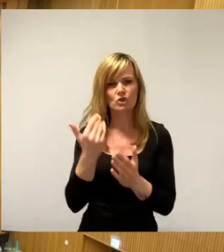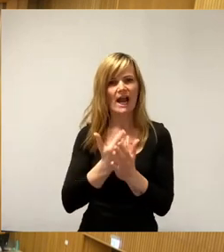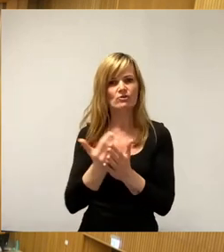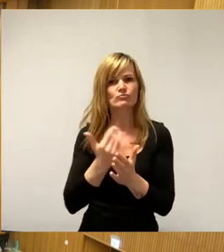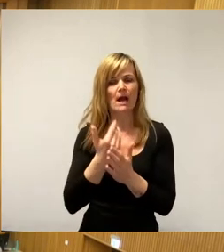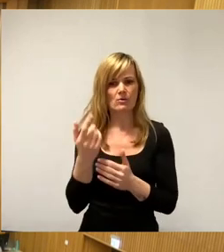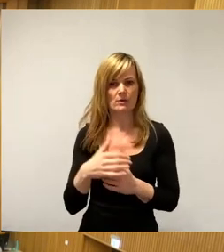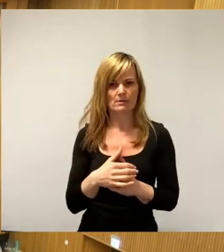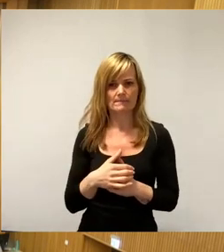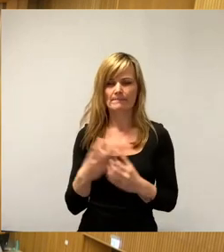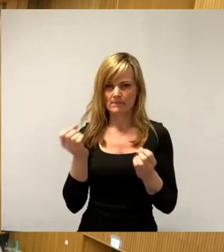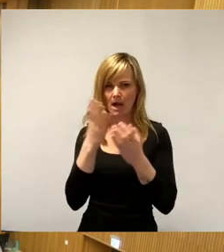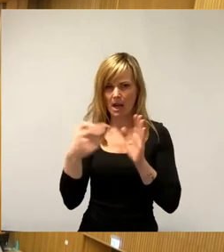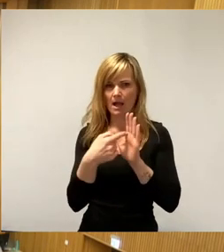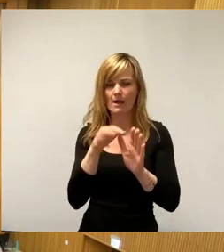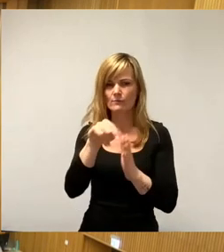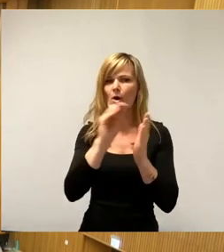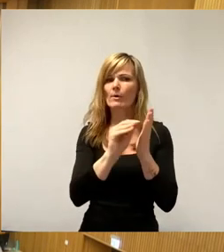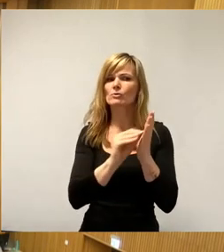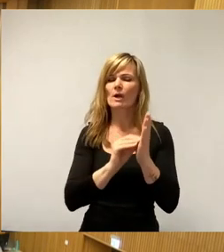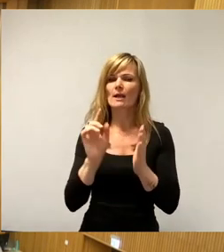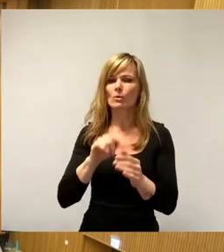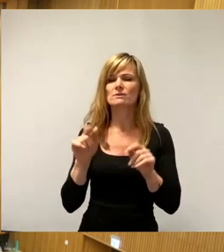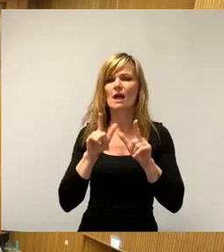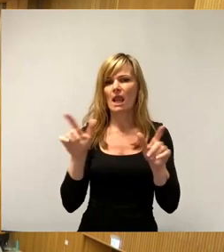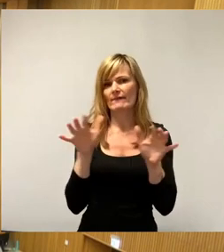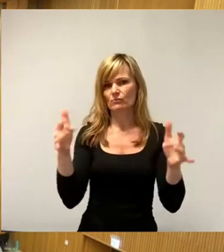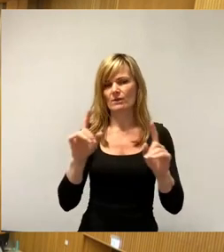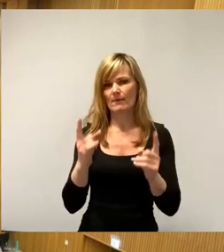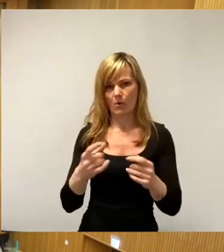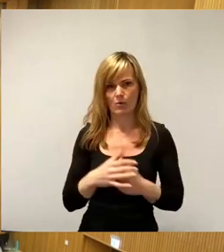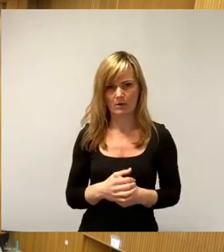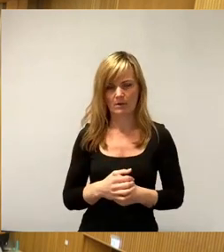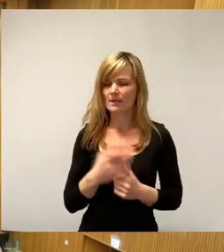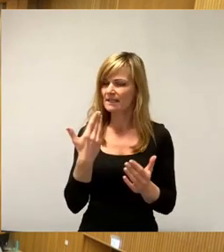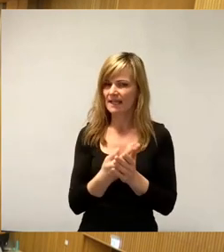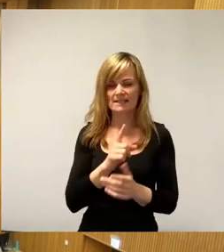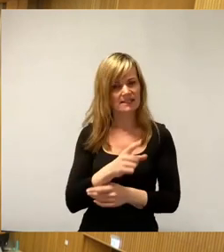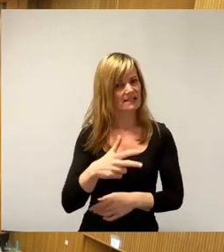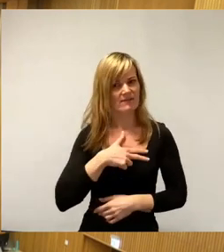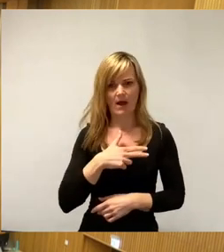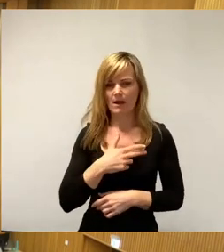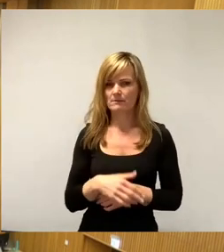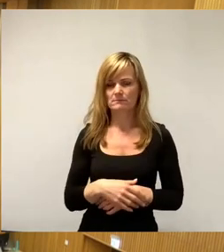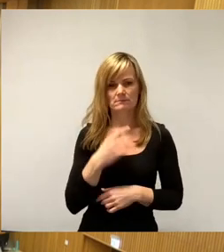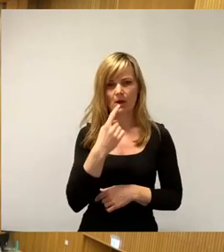Das mal hier zur Klarstellung für das Protokoll und für den Livestream. Das ist eine Unterstellung, die nicht zutreffend ist.